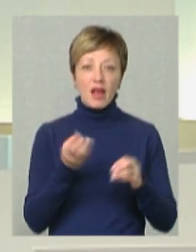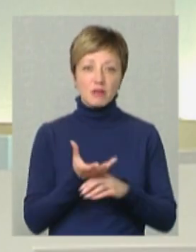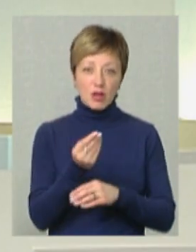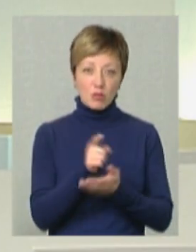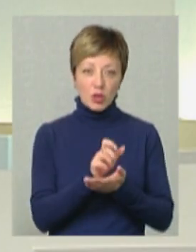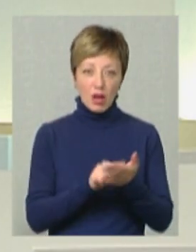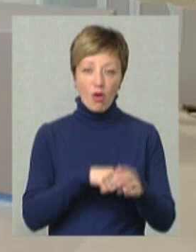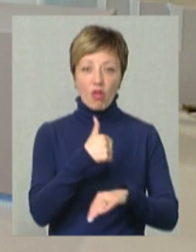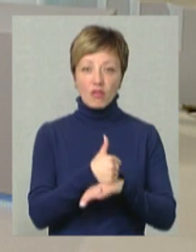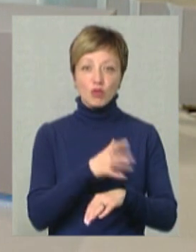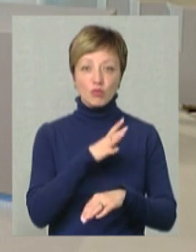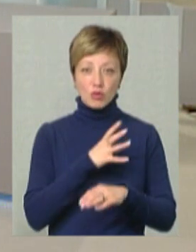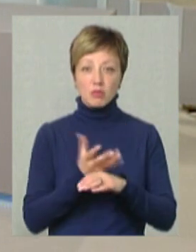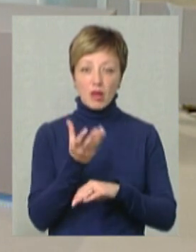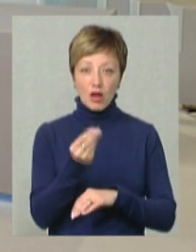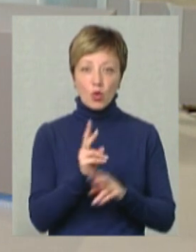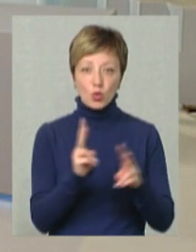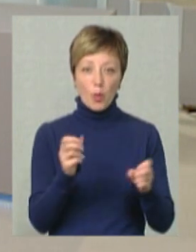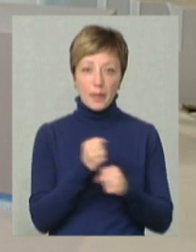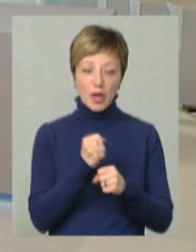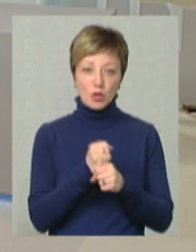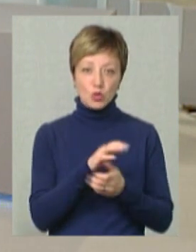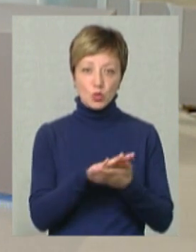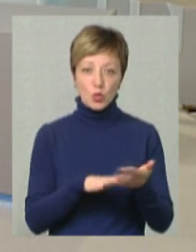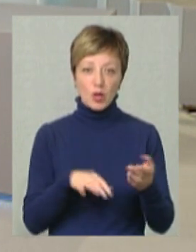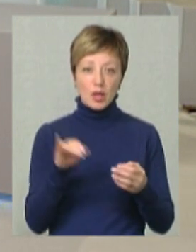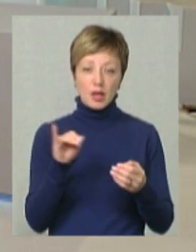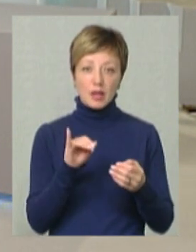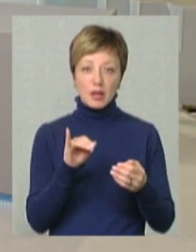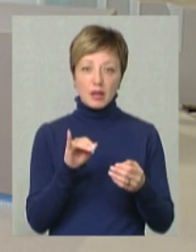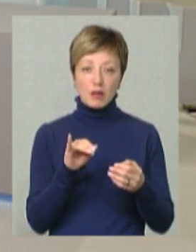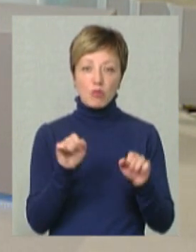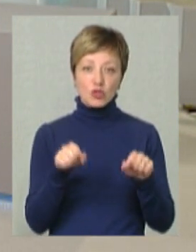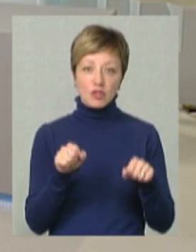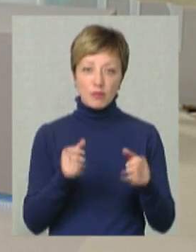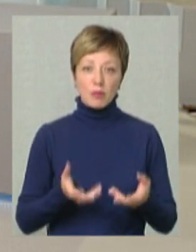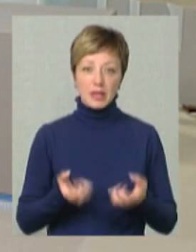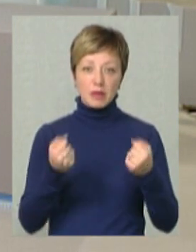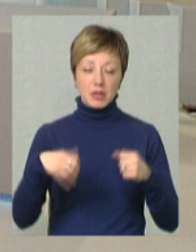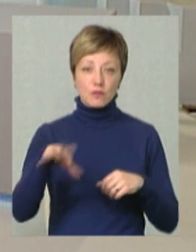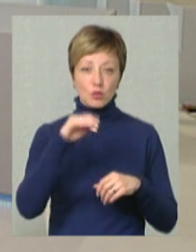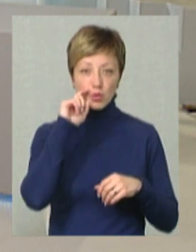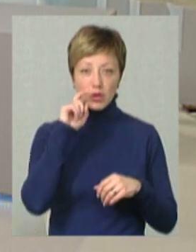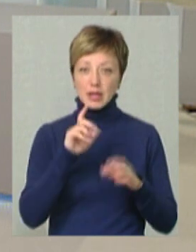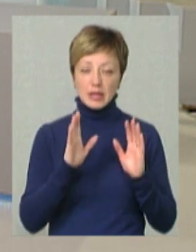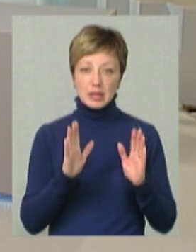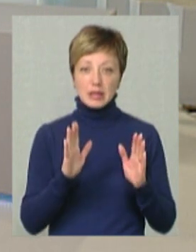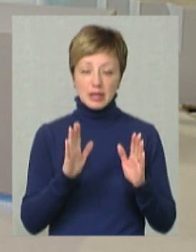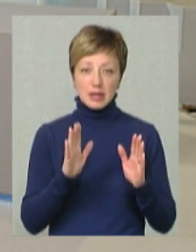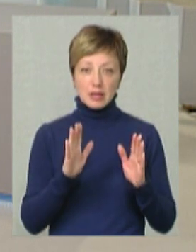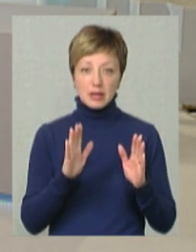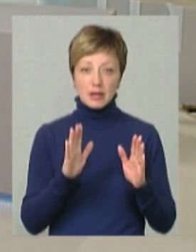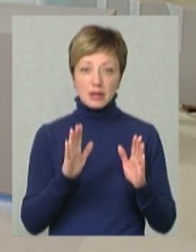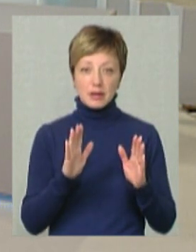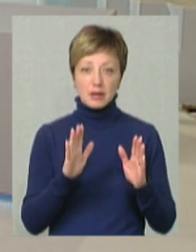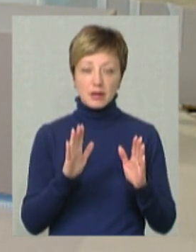сплачувалися тими, хто працює, і нам, можливо, підтримати всю Україну, економіку всієї